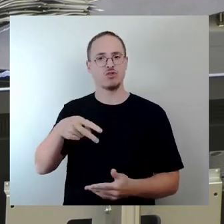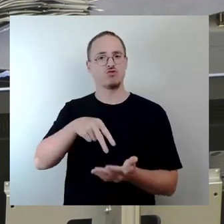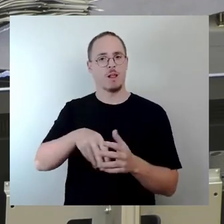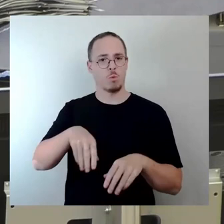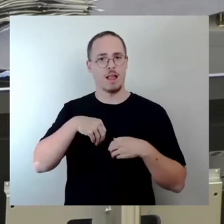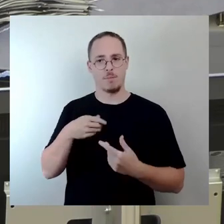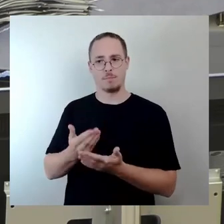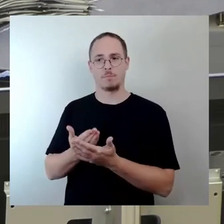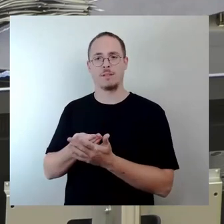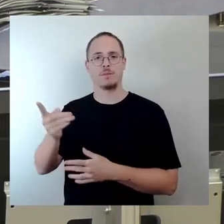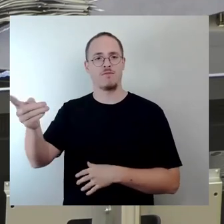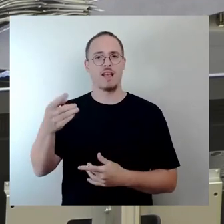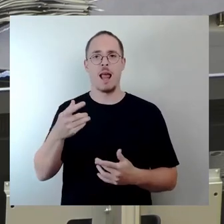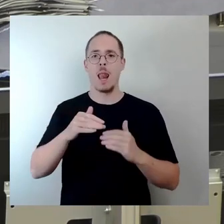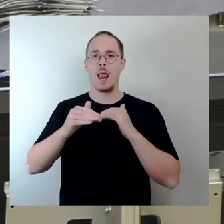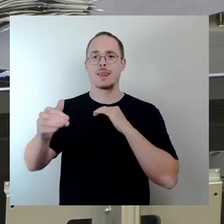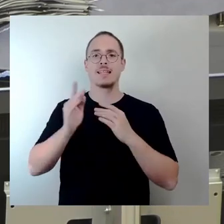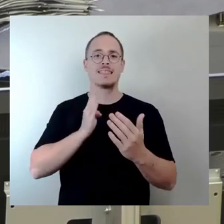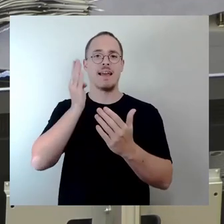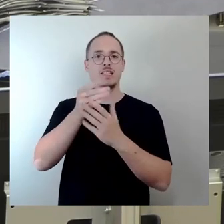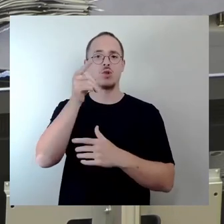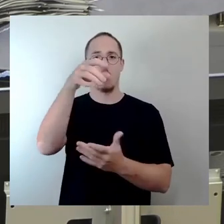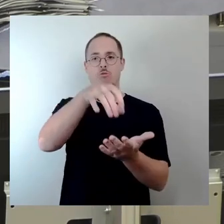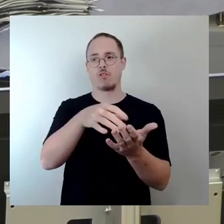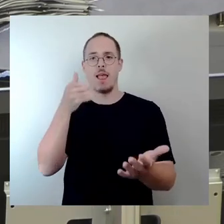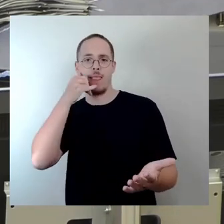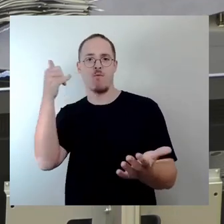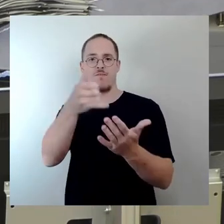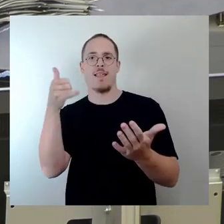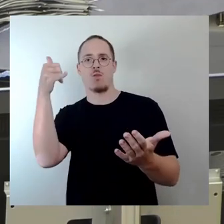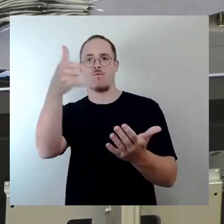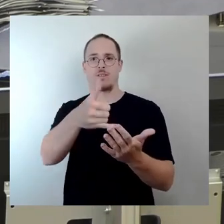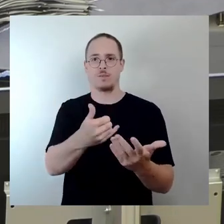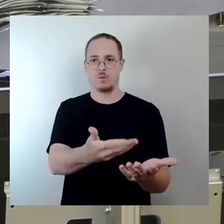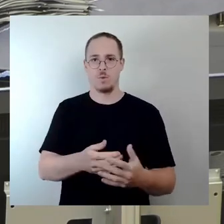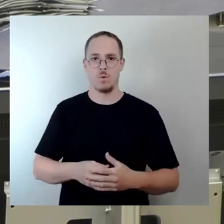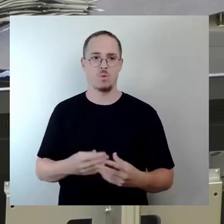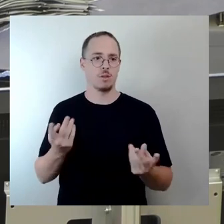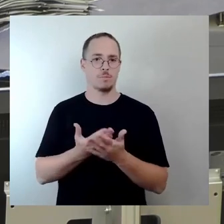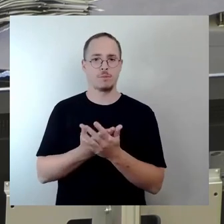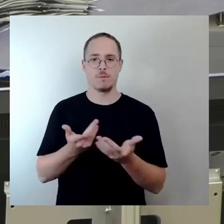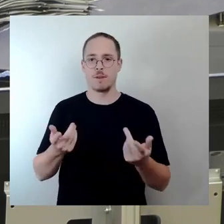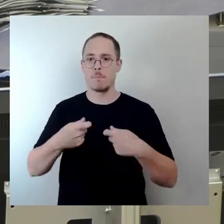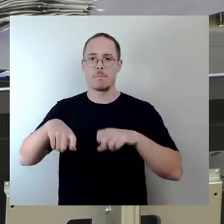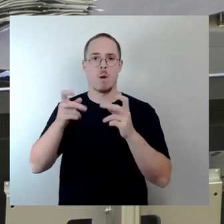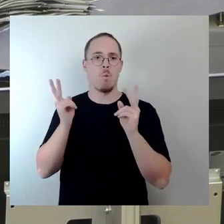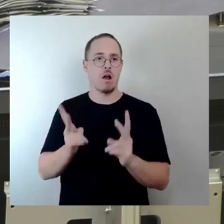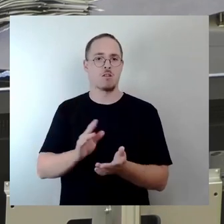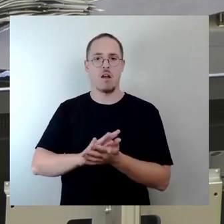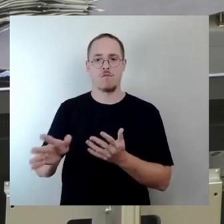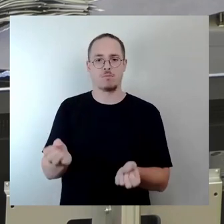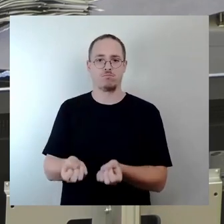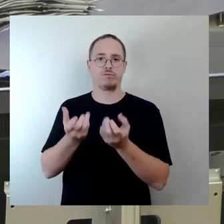oder wie leicht es doch wäre, dort hier zu dulden oder Baurecht herzustellen, weil es war eben nicht die